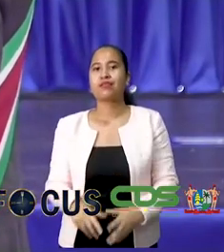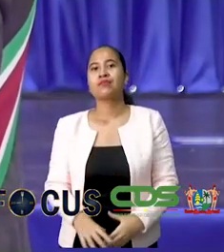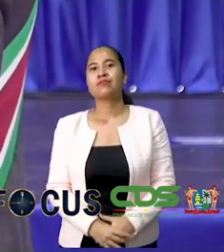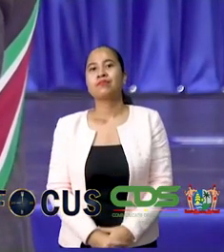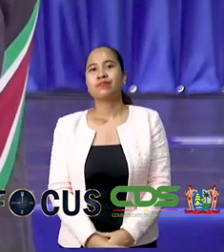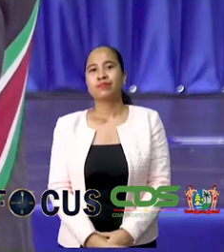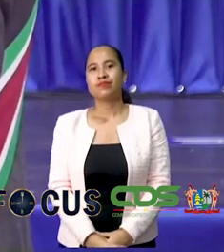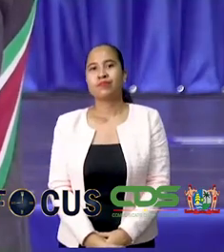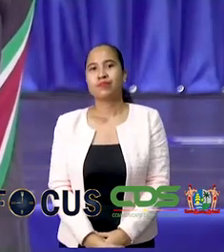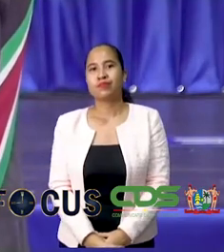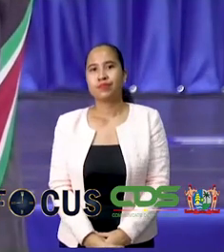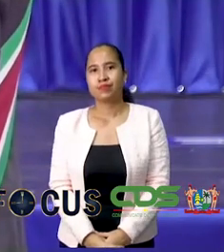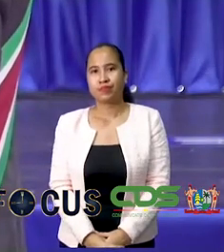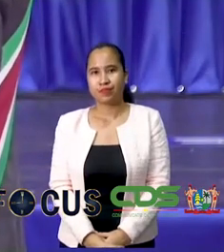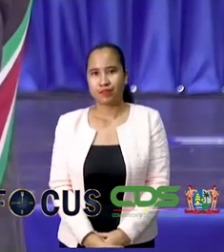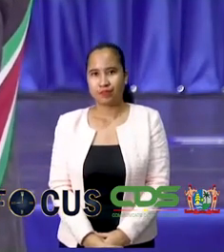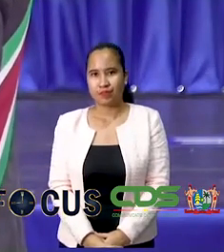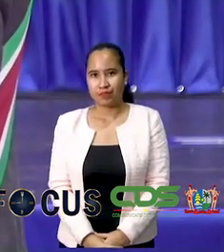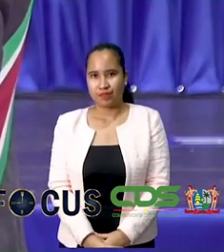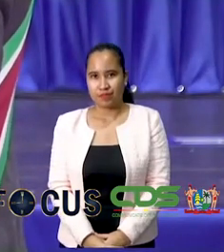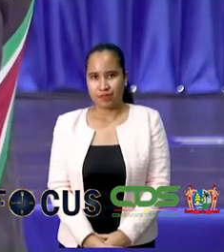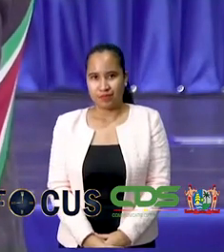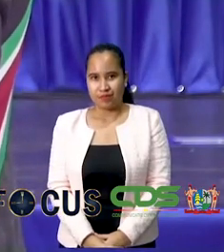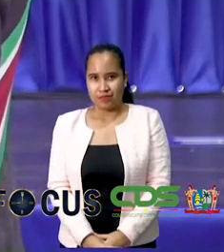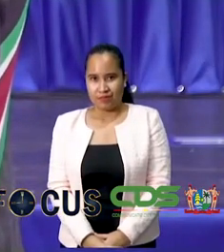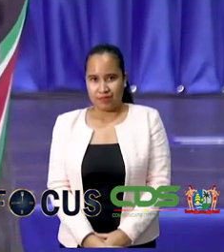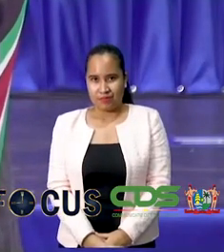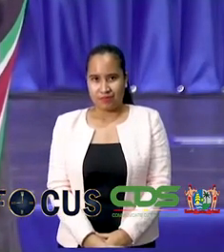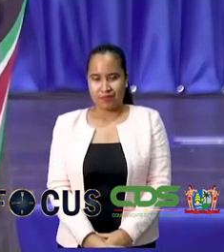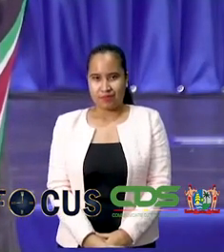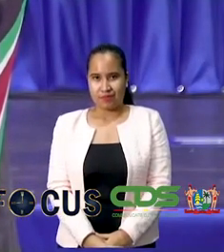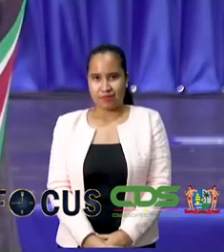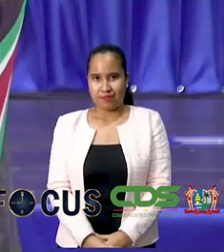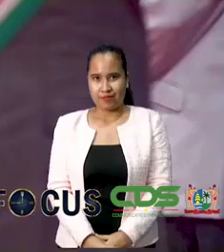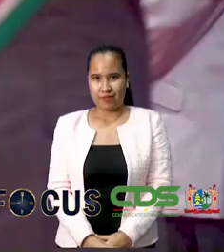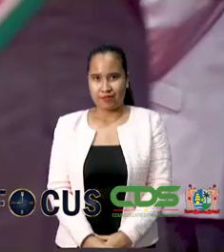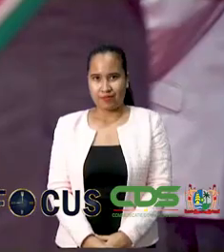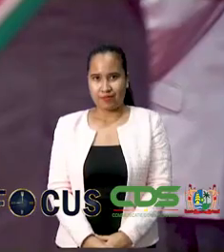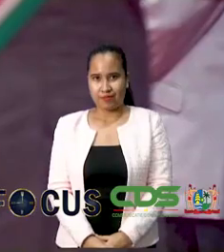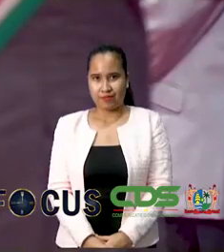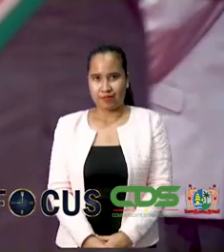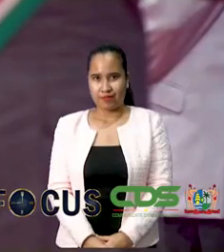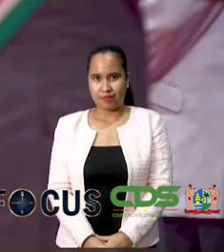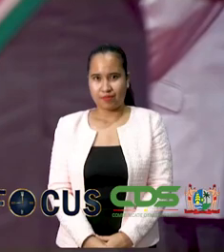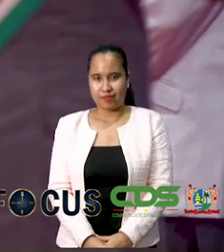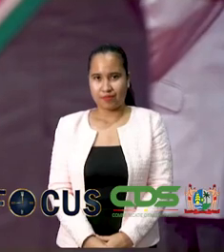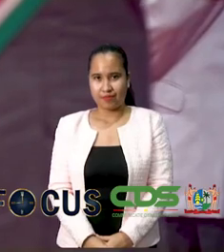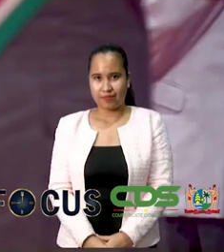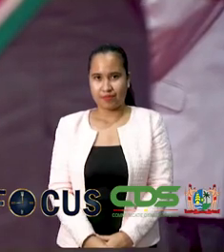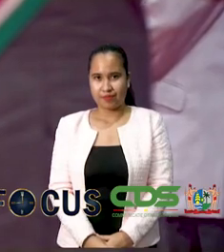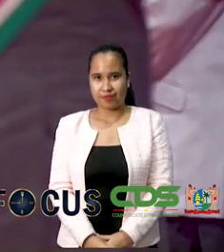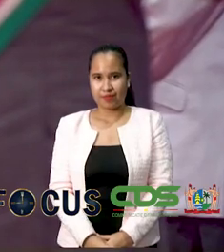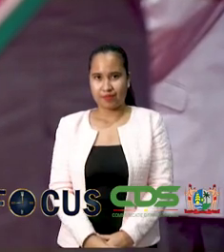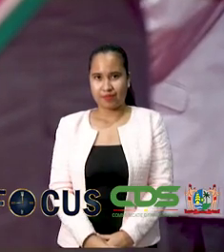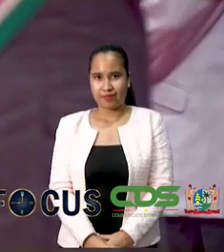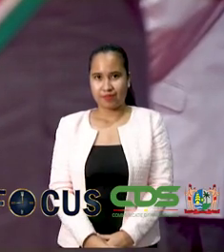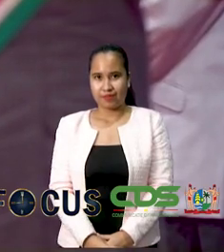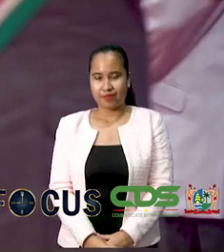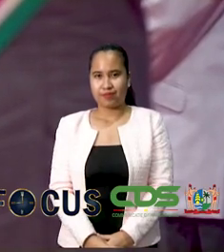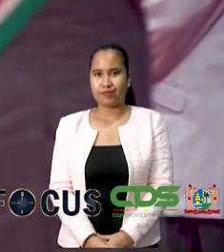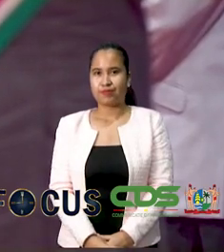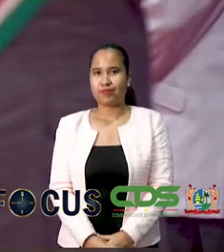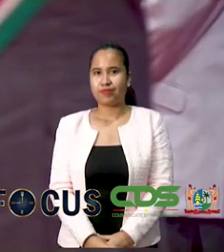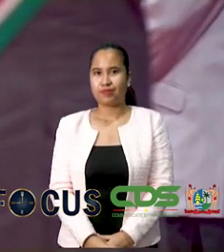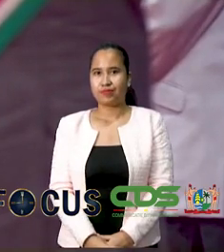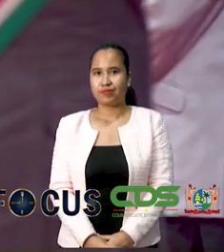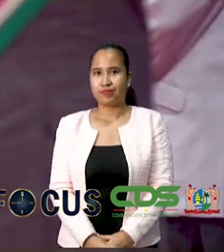Zeg u mij na, heer Ali Baks, zo waarlijk helpen mij God Allemachtig. Zo waarlijk